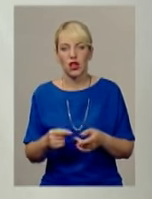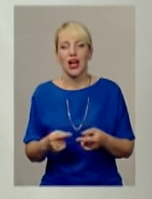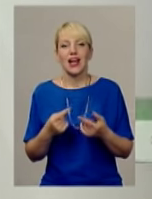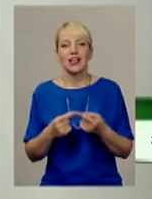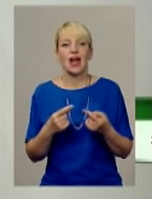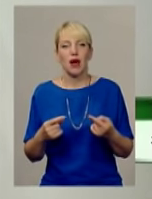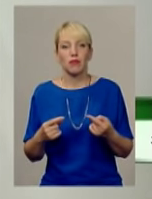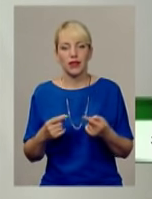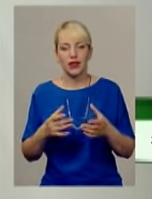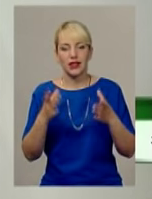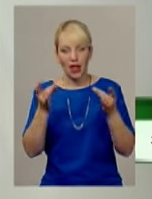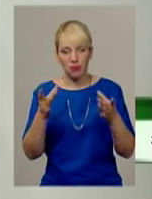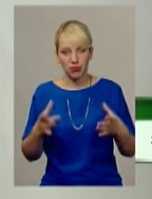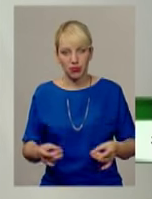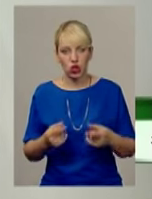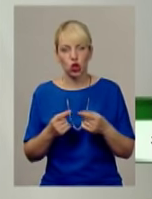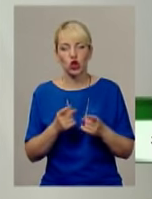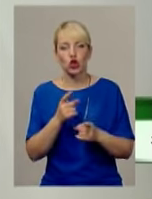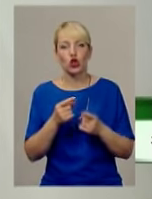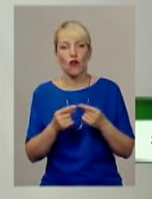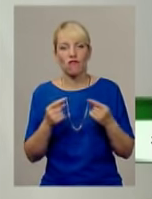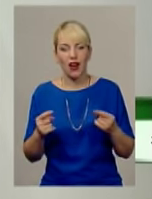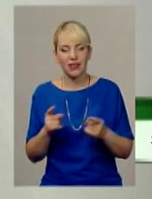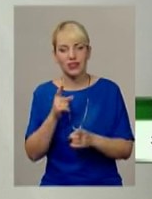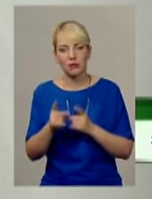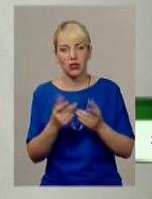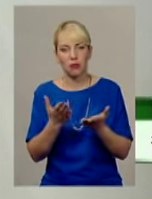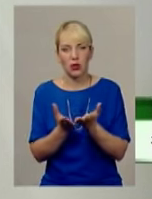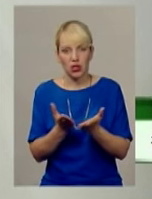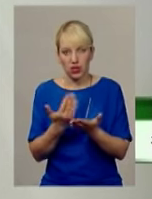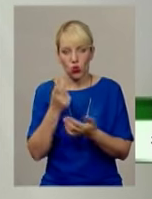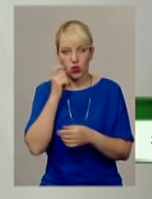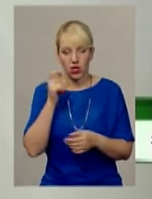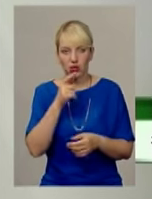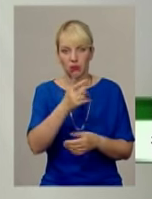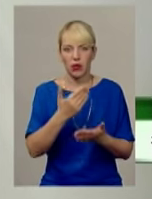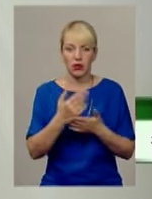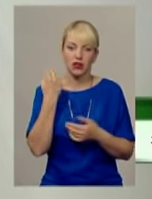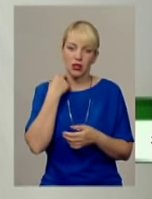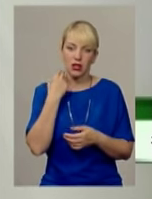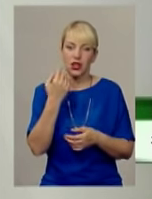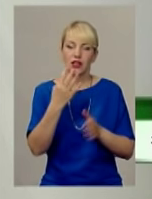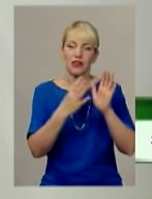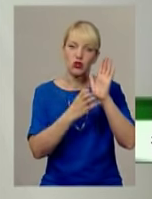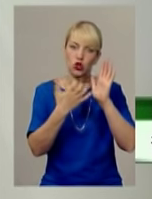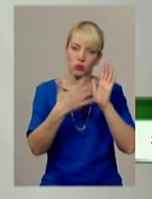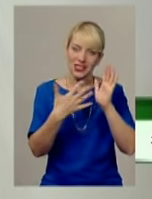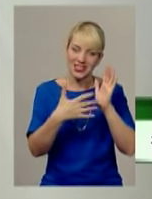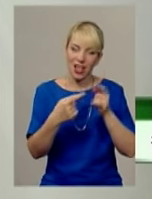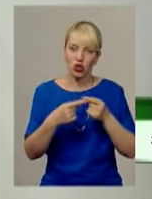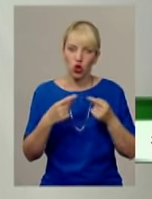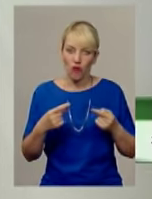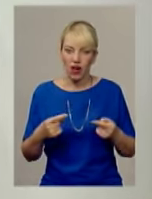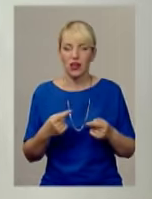змінений порівняно із Україною. Наприклад, в Великобританії це складає 550 товарів, в Німеччині це складає